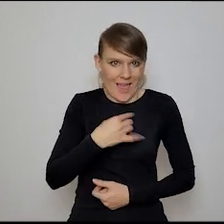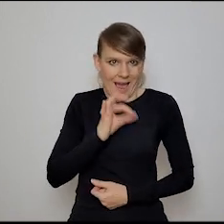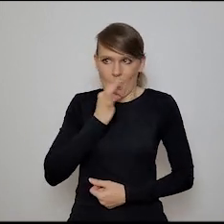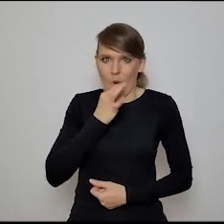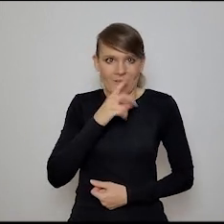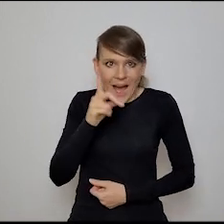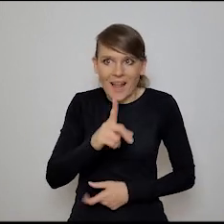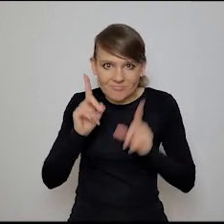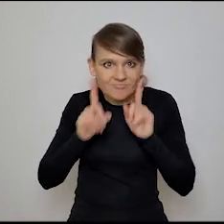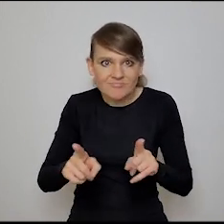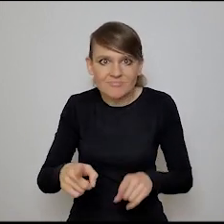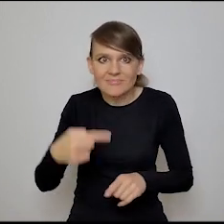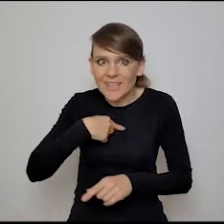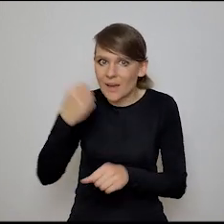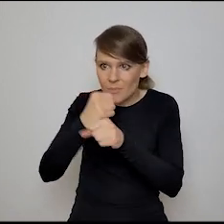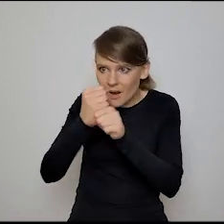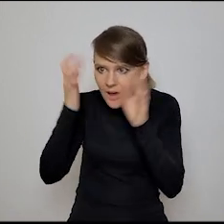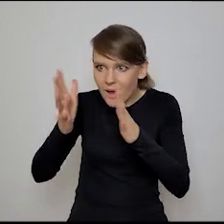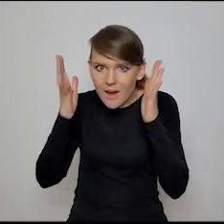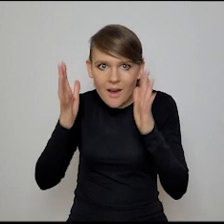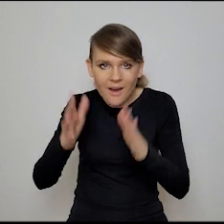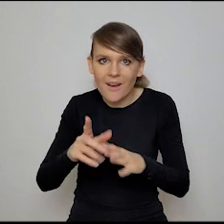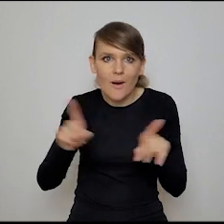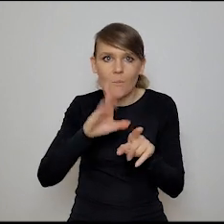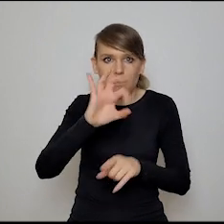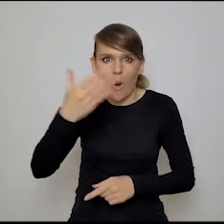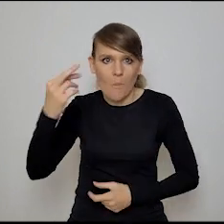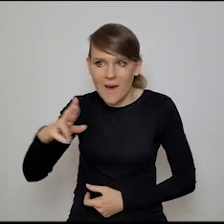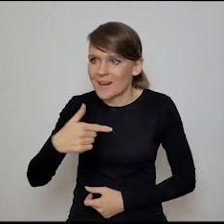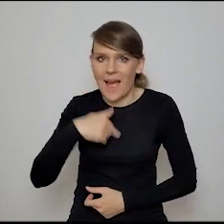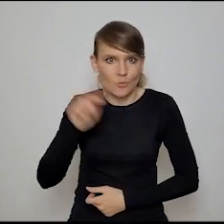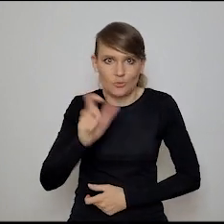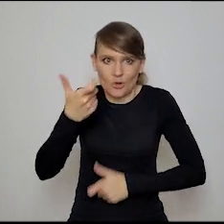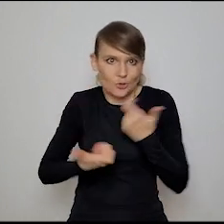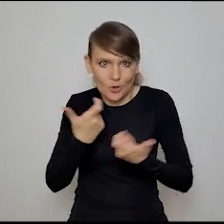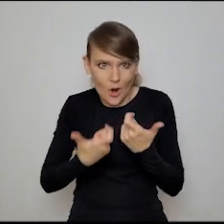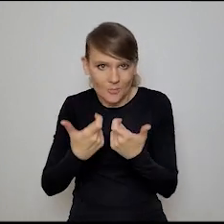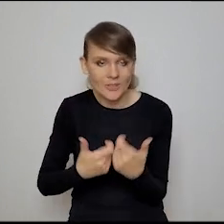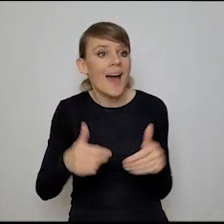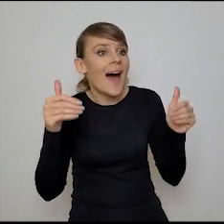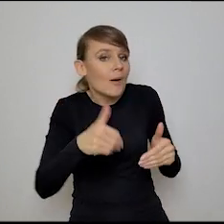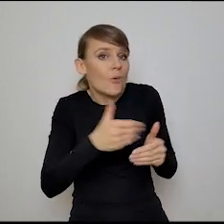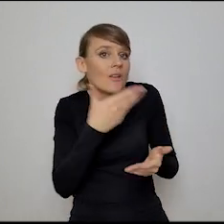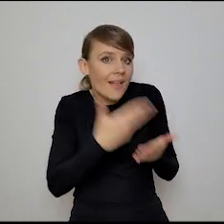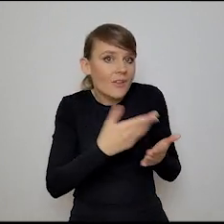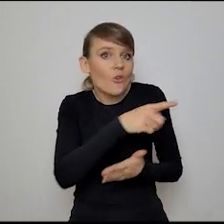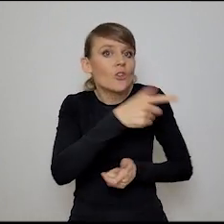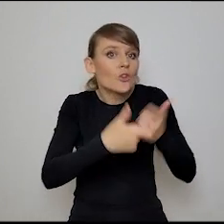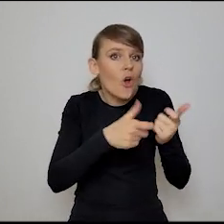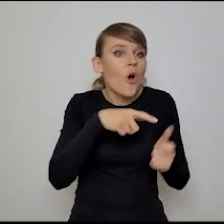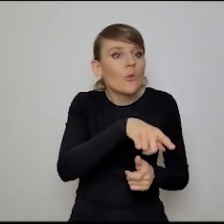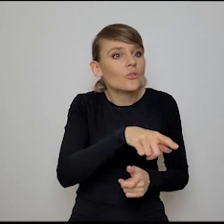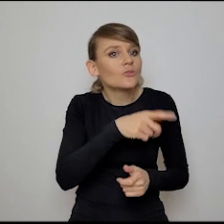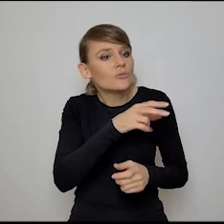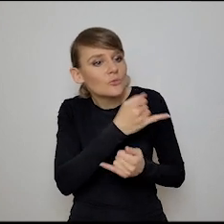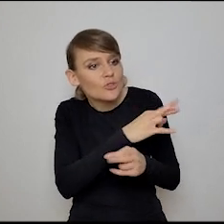żeby tak było, ale tak jest, ja jestem po prostu pracoholiczna po boomersku i ja muszę coś z tym robić. Także może dlatego, że po prostu robisz rzeczy, które Cię strasznie